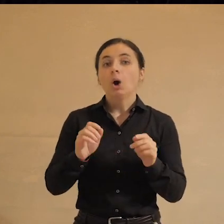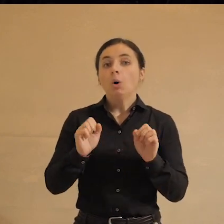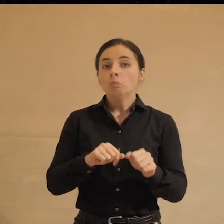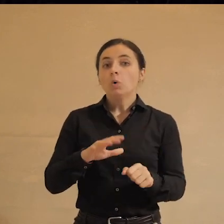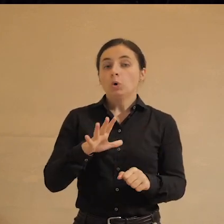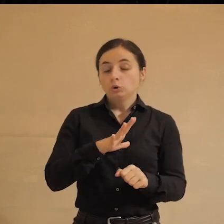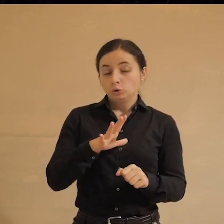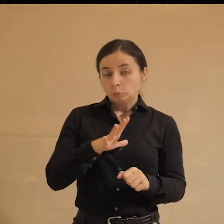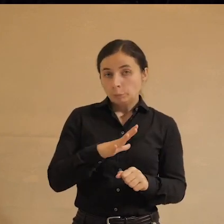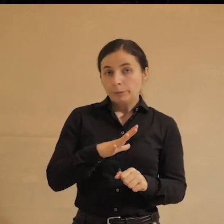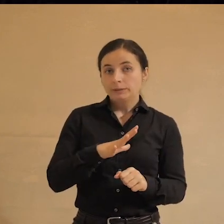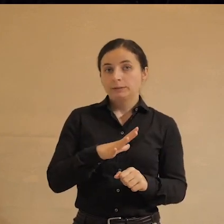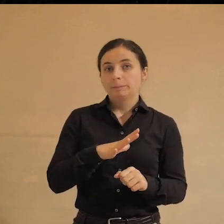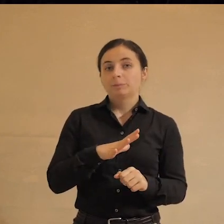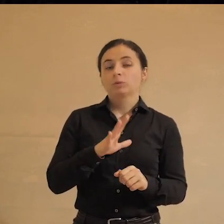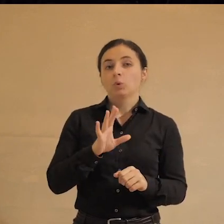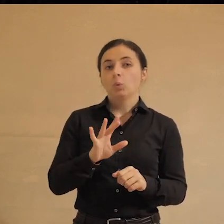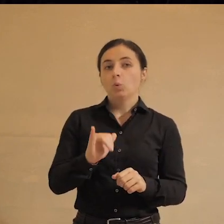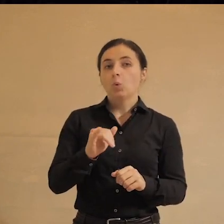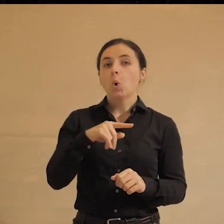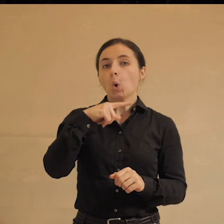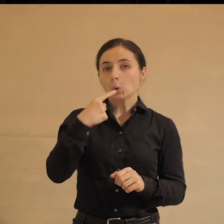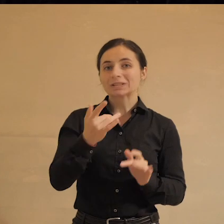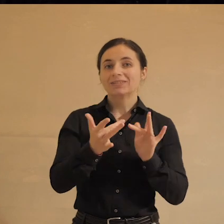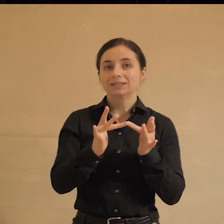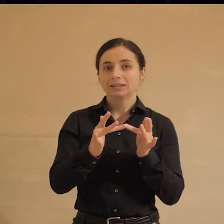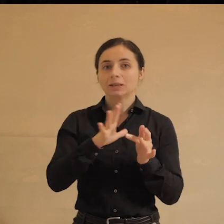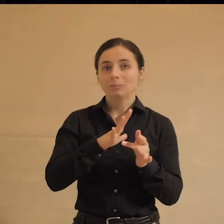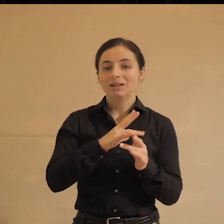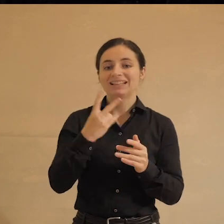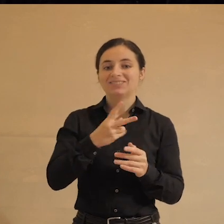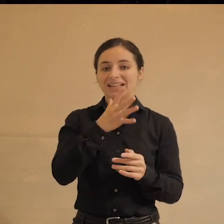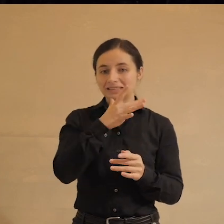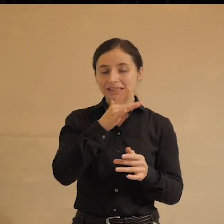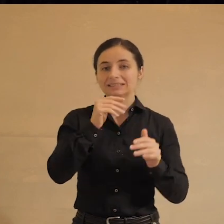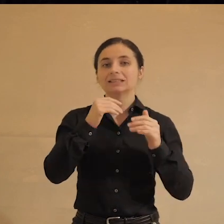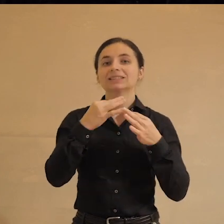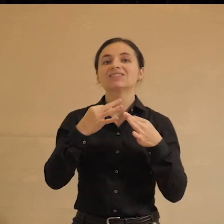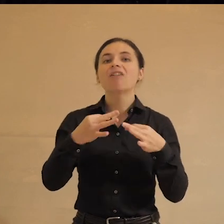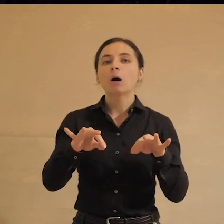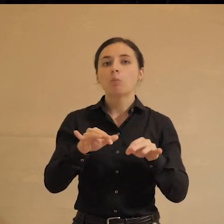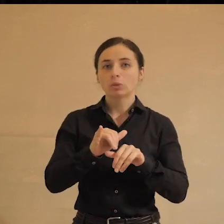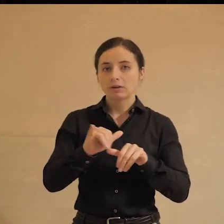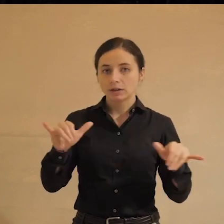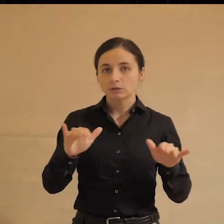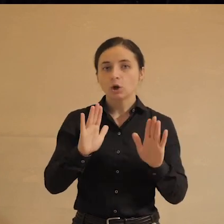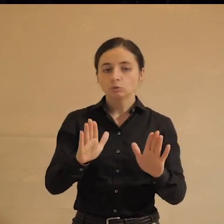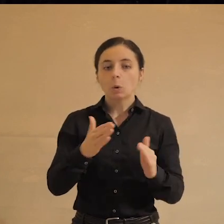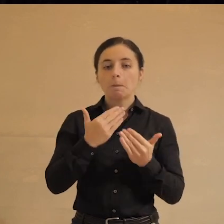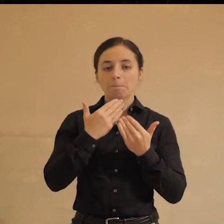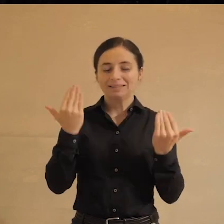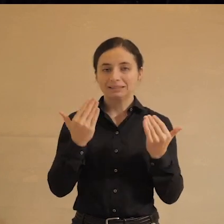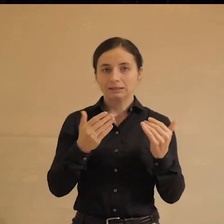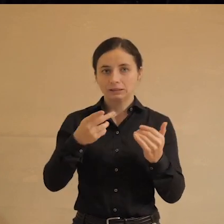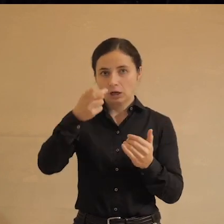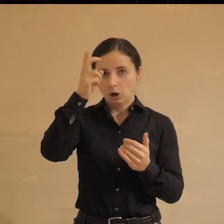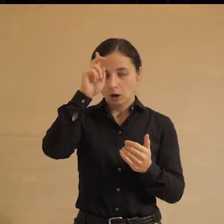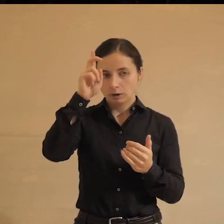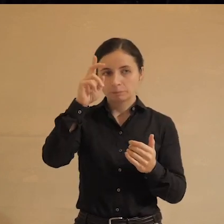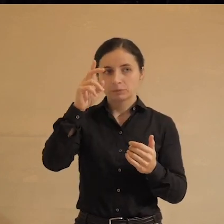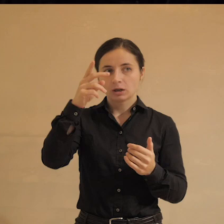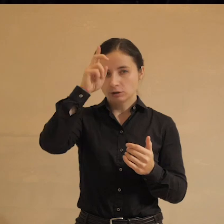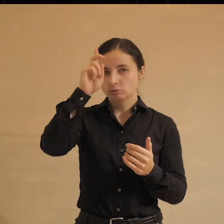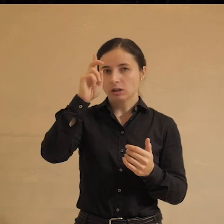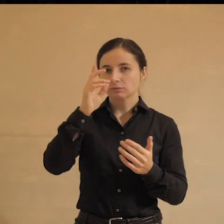быть, скажем, русского интернета было почти 20 лет относительно свободного развития. Только последние годы государство за него